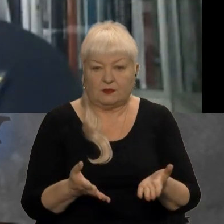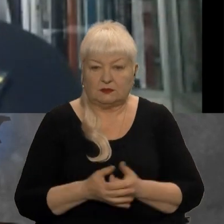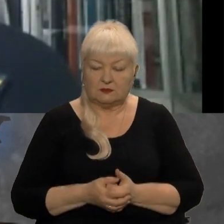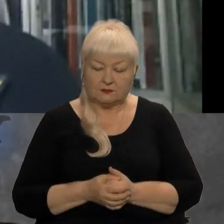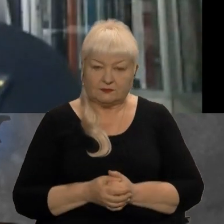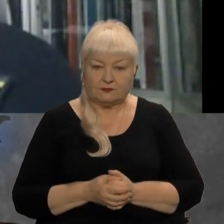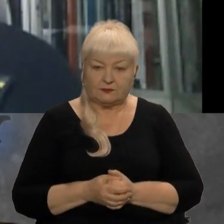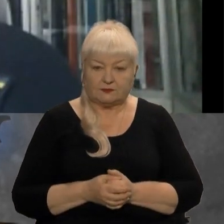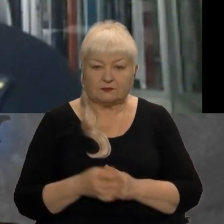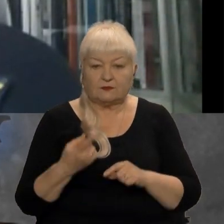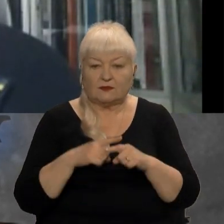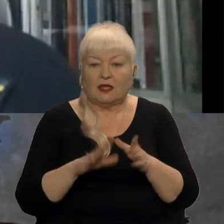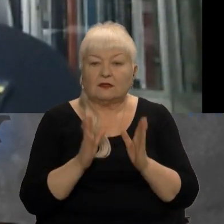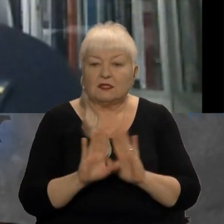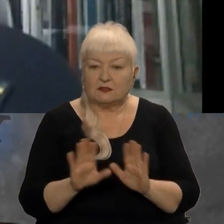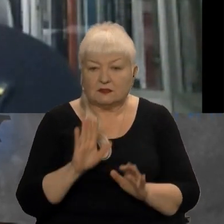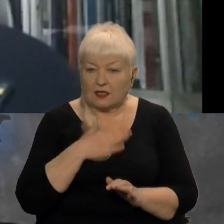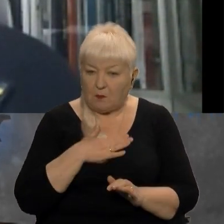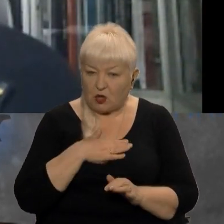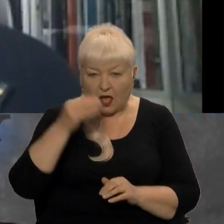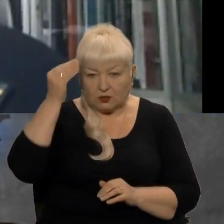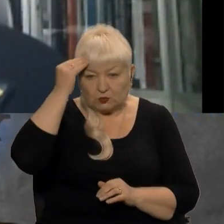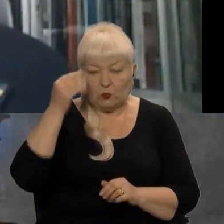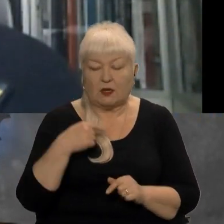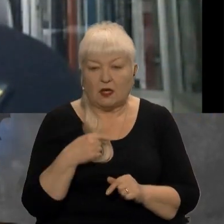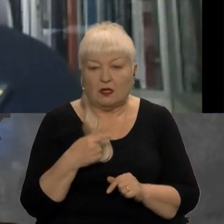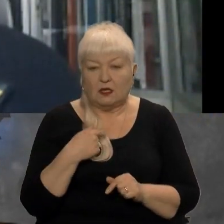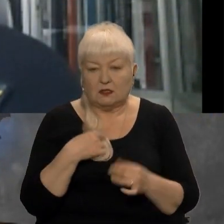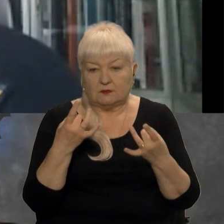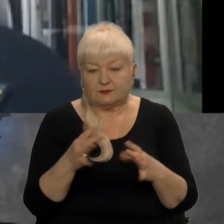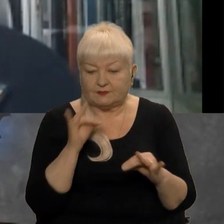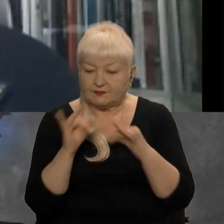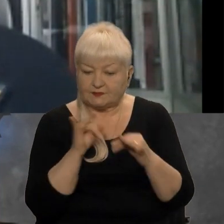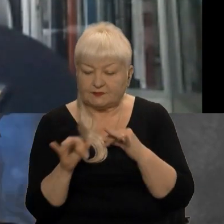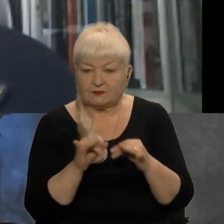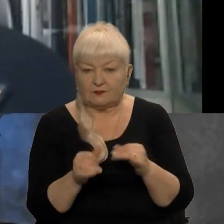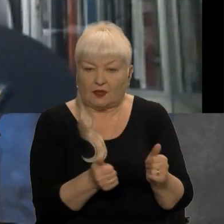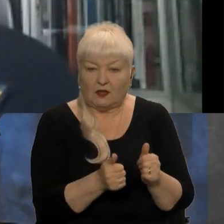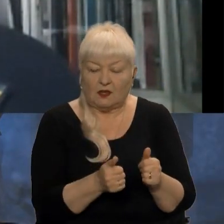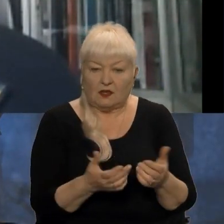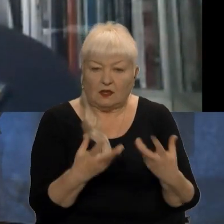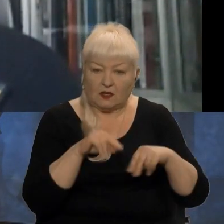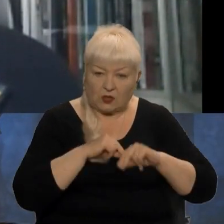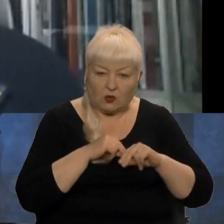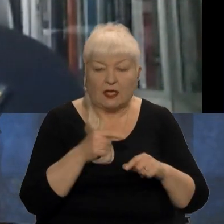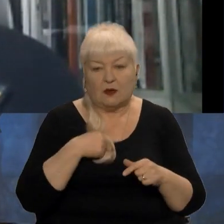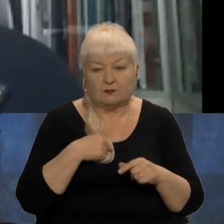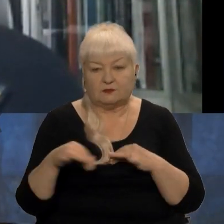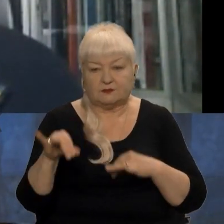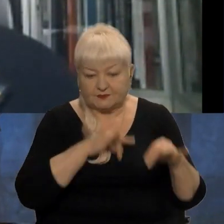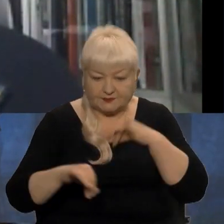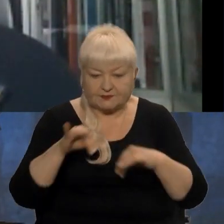Це не тільки моя думка, я просто спілкувався з колегами, ми обговорювали ситуацію з